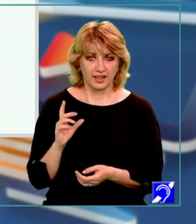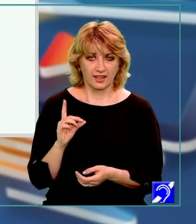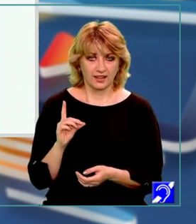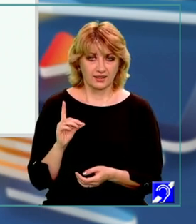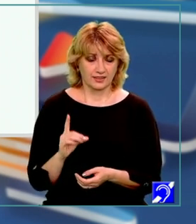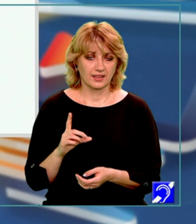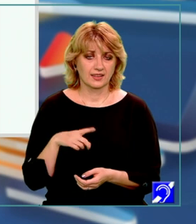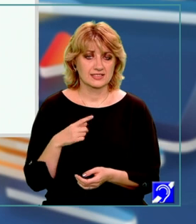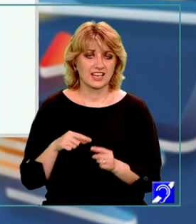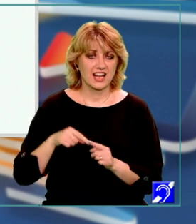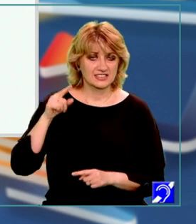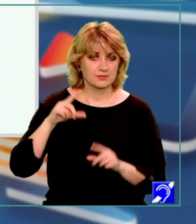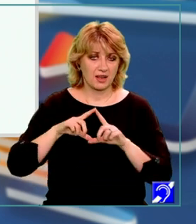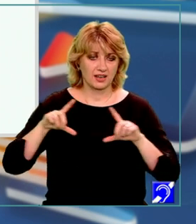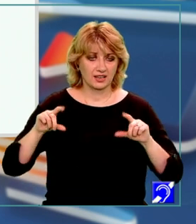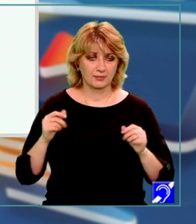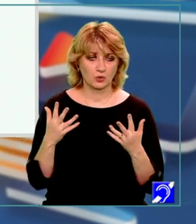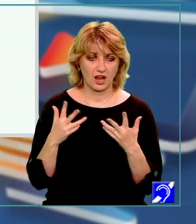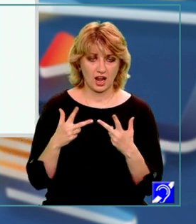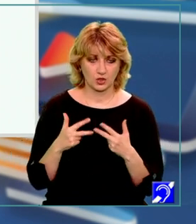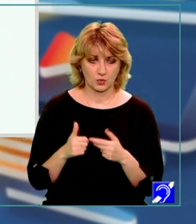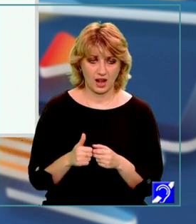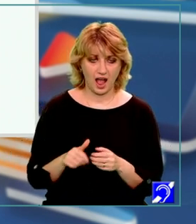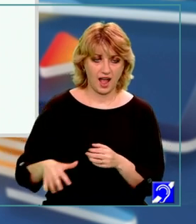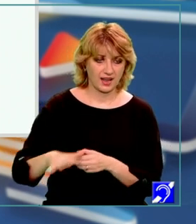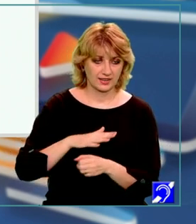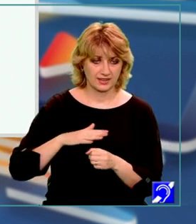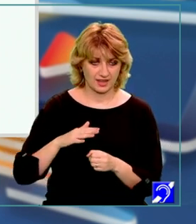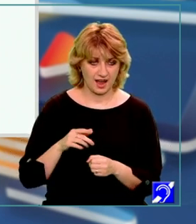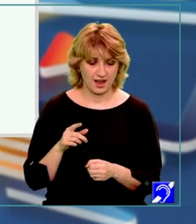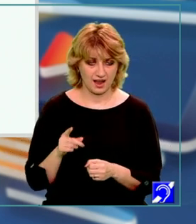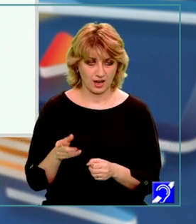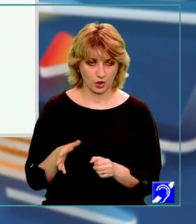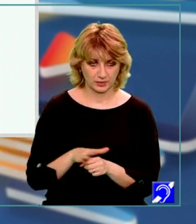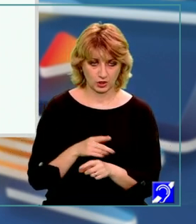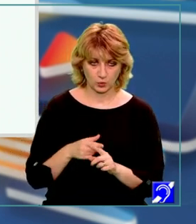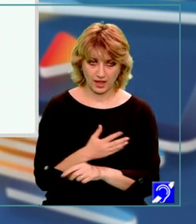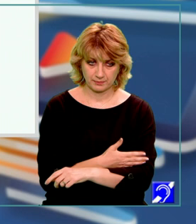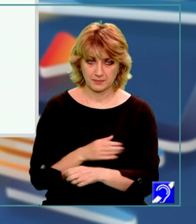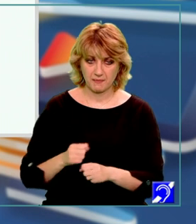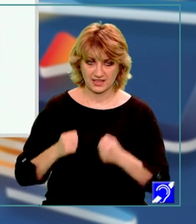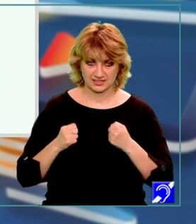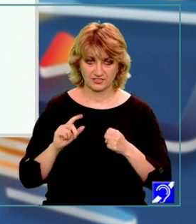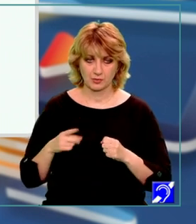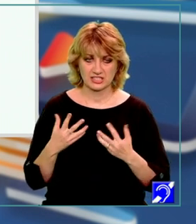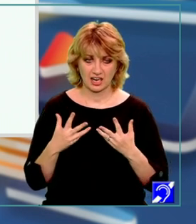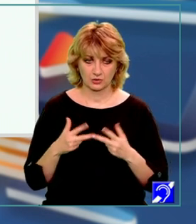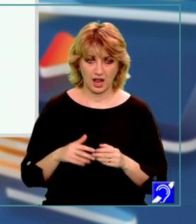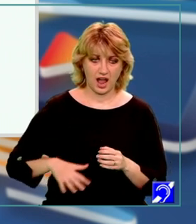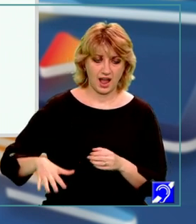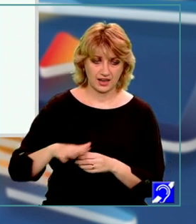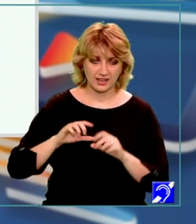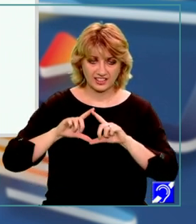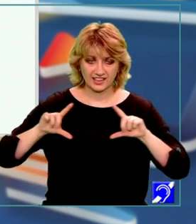două baze. Pentru a calcula area suprafeței acoperită cu lemn masiv, trebuie să calculăm area